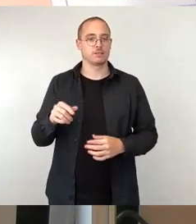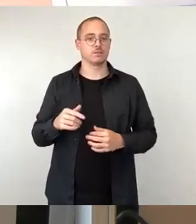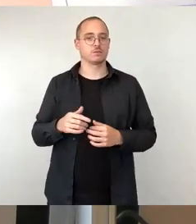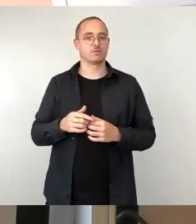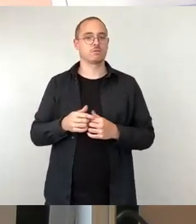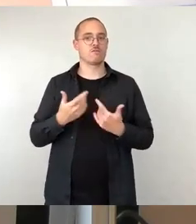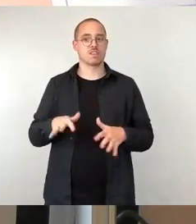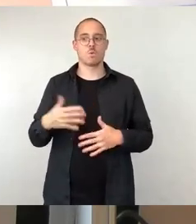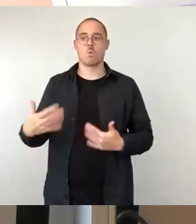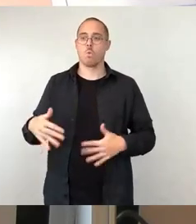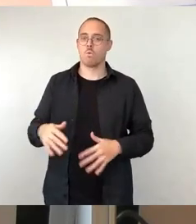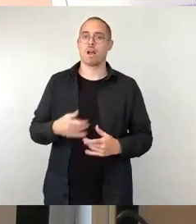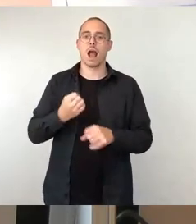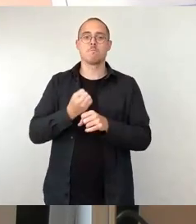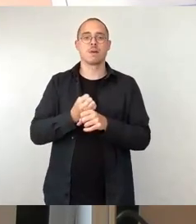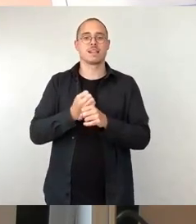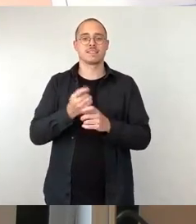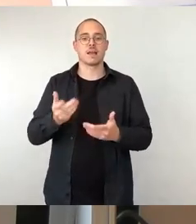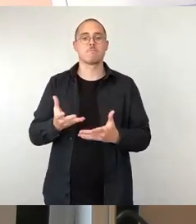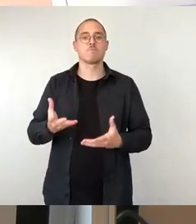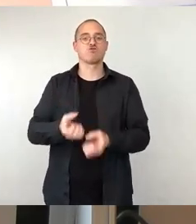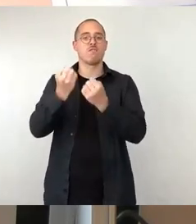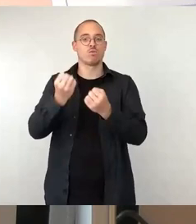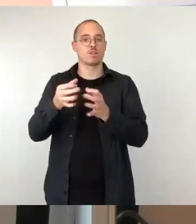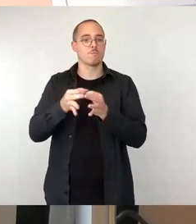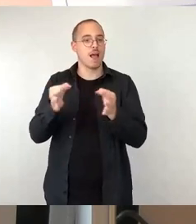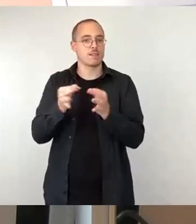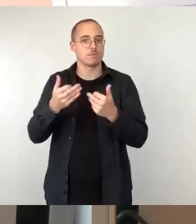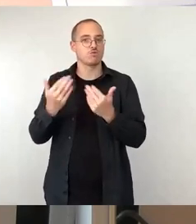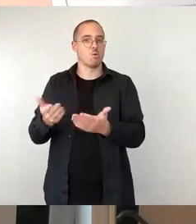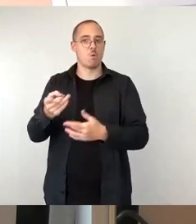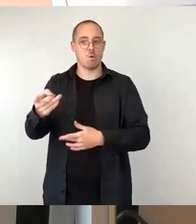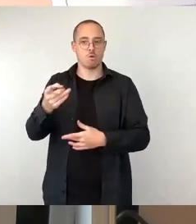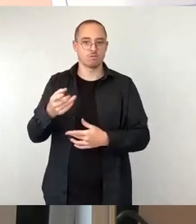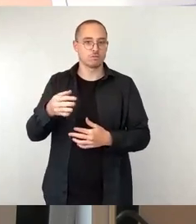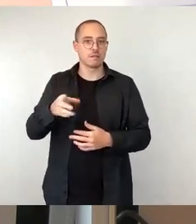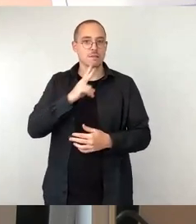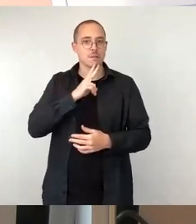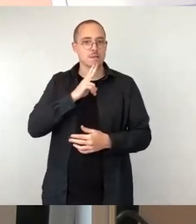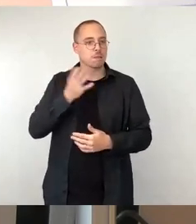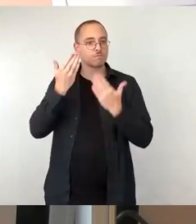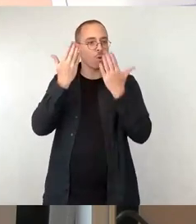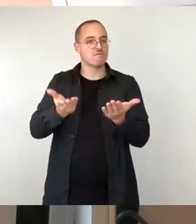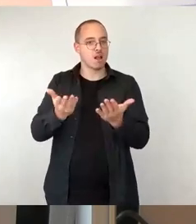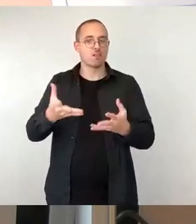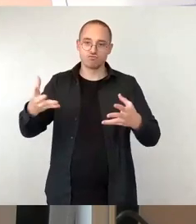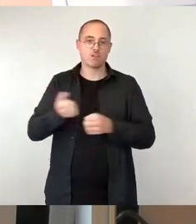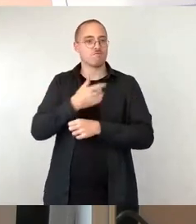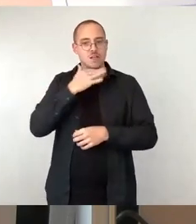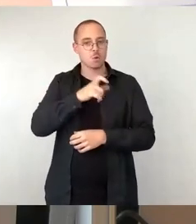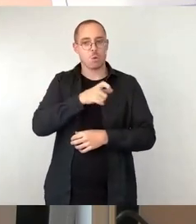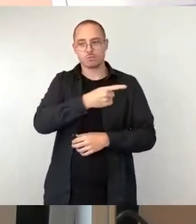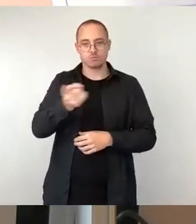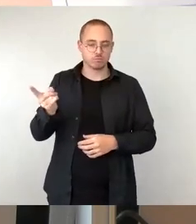Arbeitsbeschaffungsmaßnahmen, können wir erst recht den vielen jungen Menschen zumuten, die bei uns ihr Glück suchen. Schon damals, liebe Frau Barco, wurden diese Maßnahmen